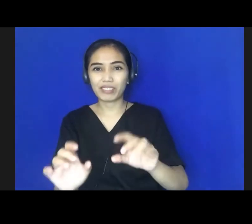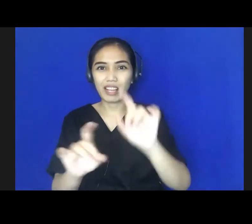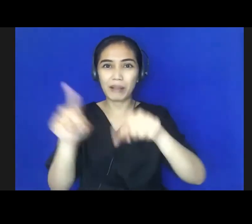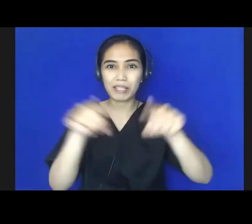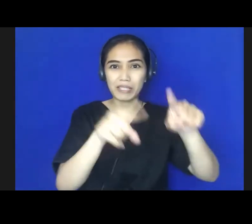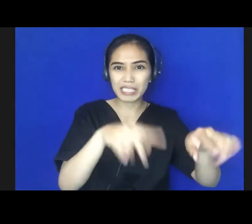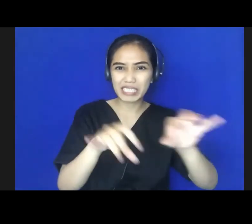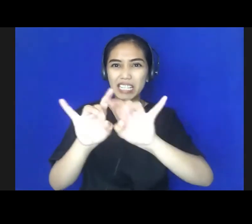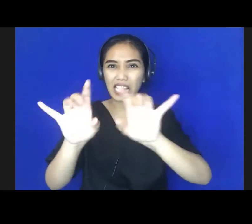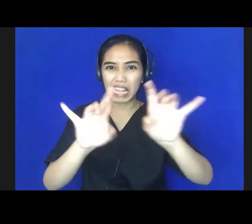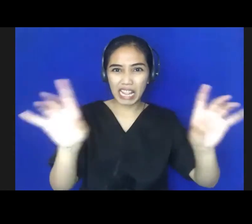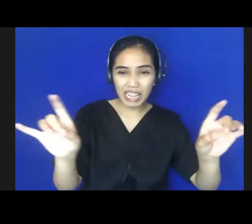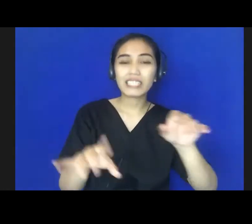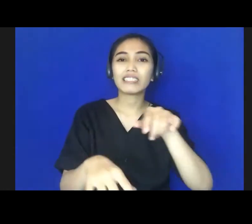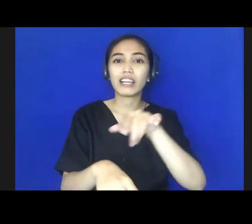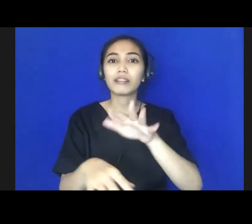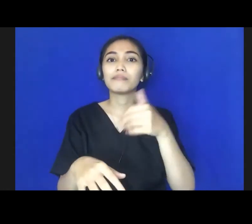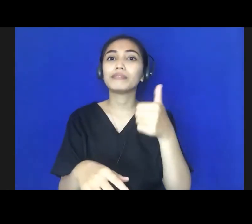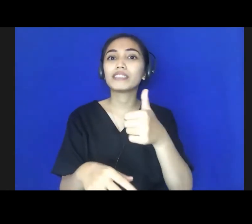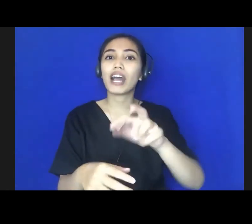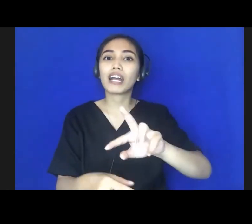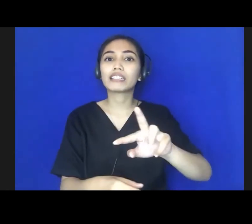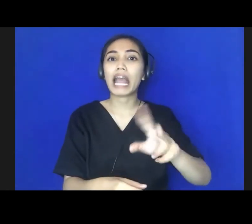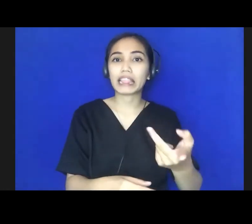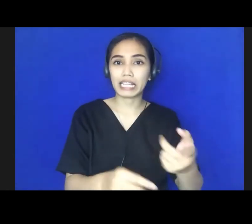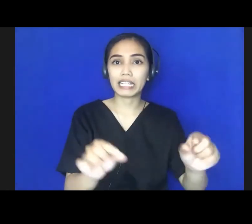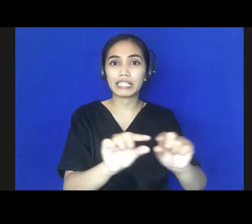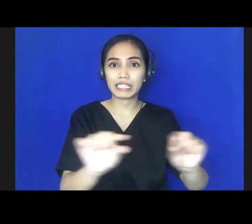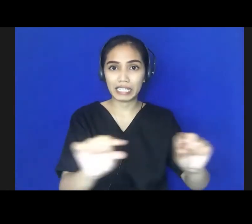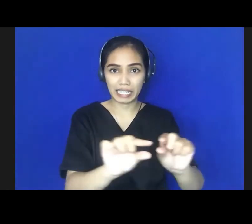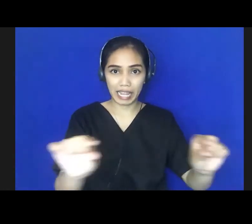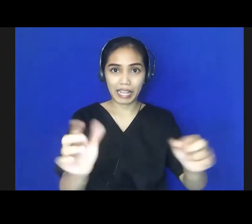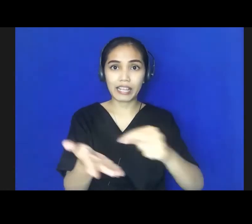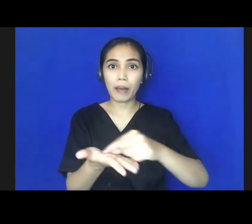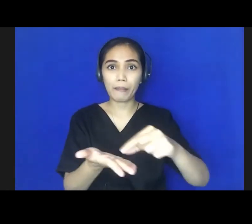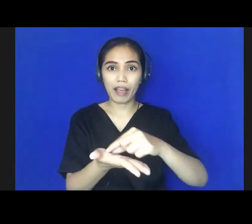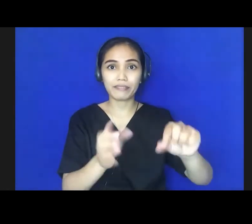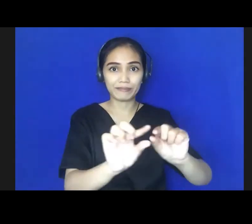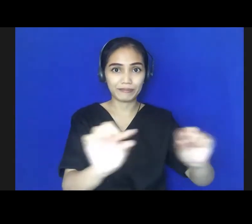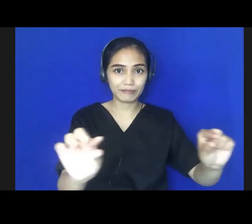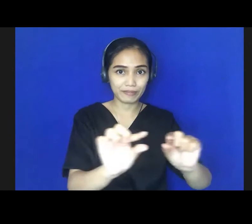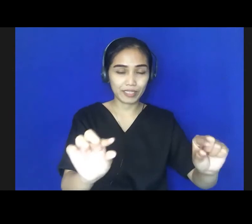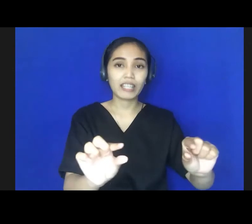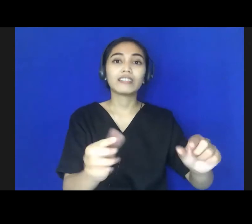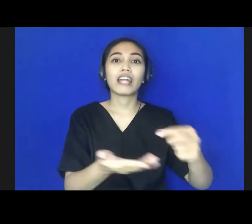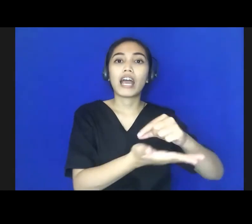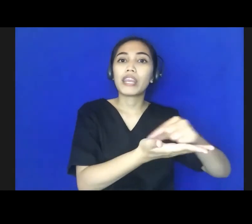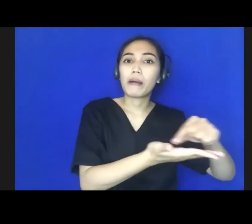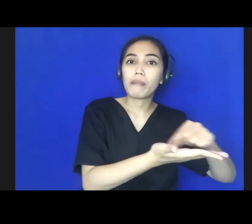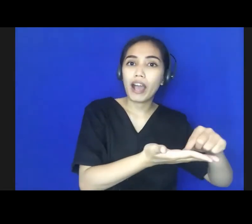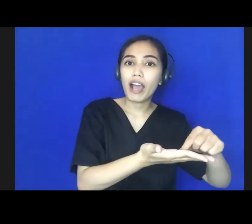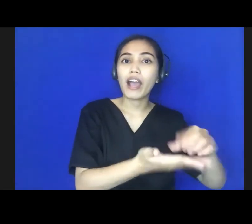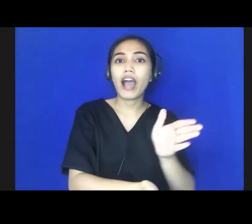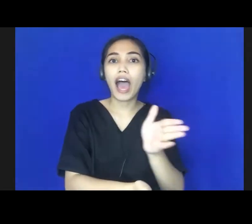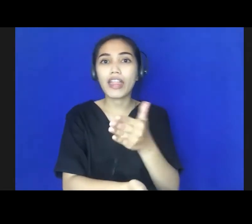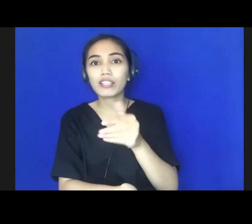minta tolong kepada Bapak-Ibu bisa merename namanya, nama underscore lembaga. Dan